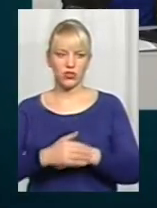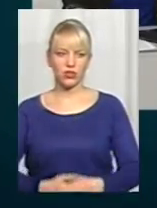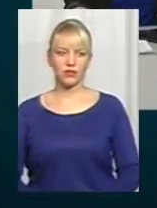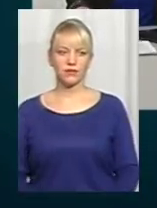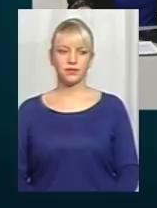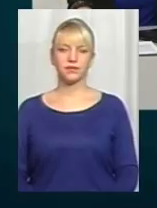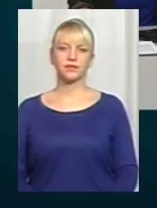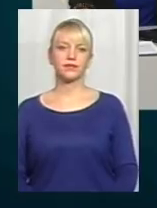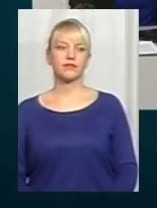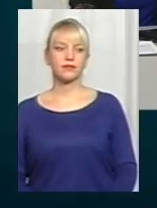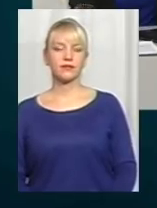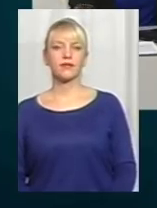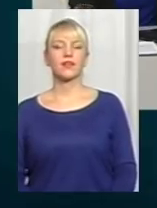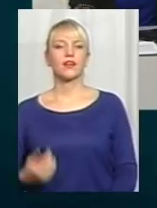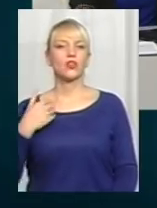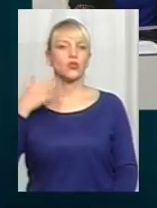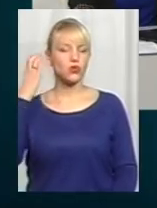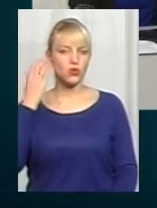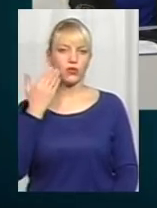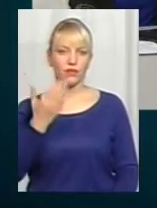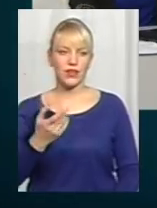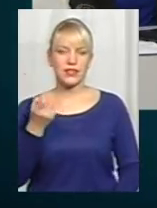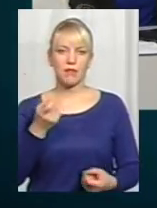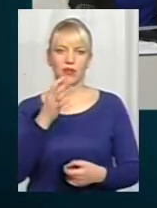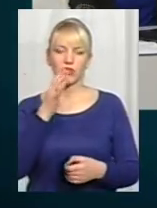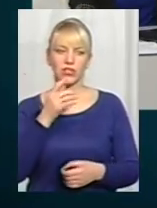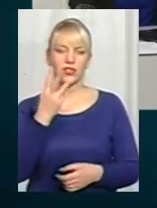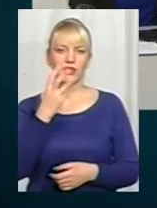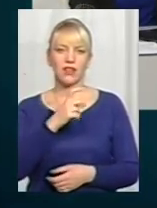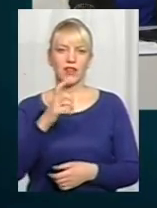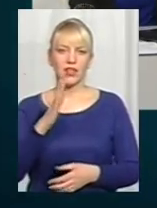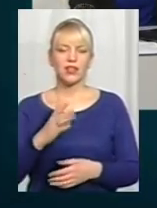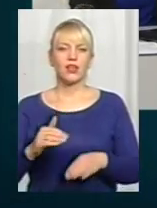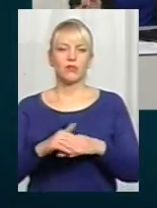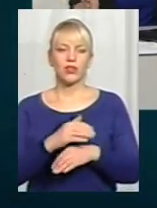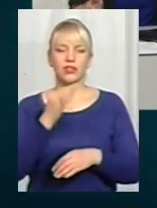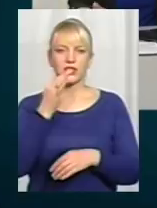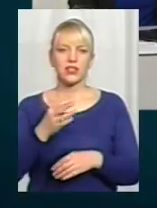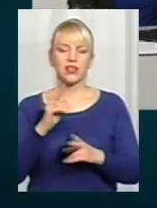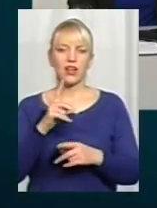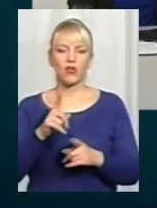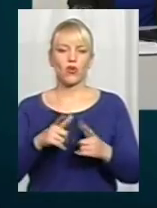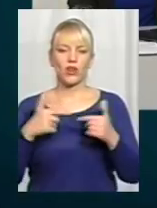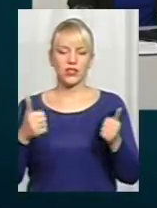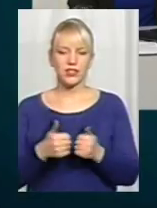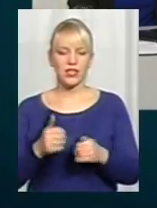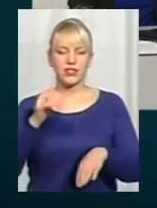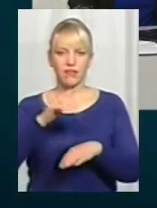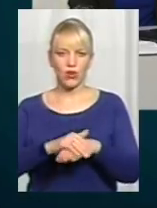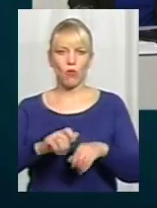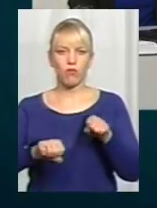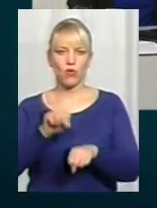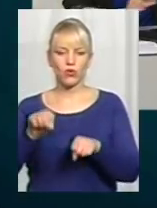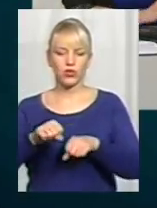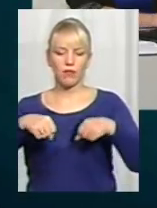Чуєте пана Андрій нас? Так, шутер у вас. Дуже мало часу, буквально три хвилини. Скажіть, будь ласка, ви як організація фіксували порушення